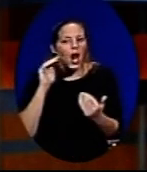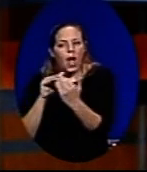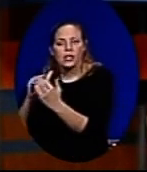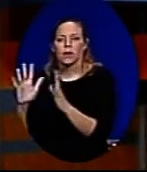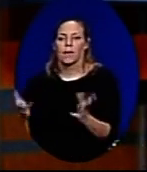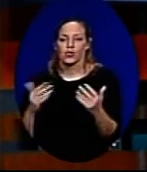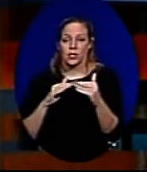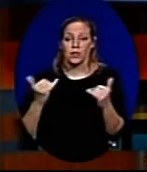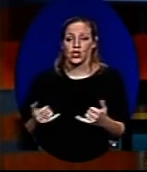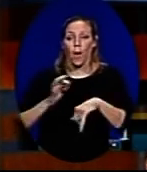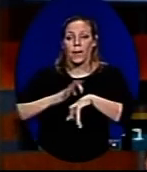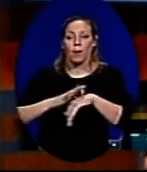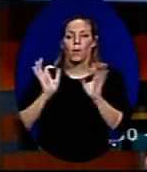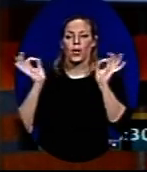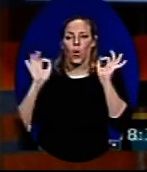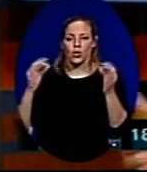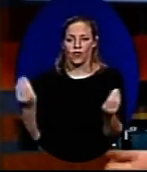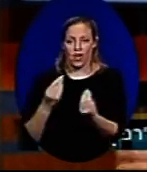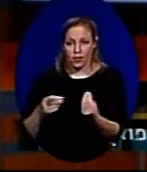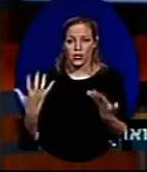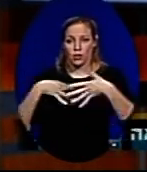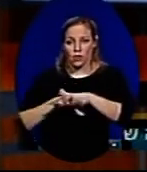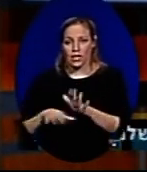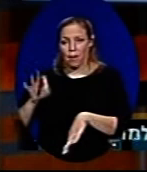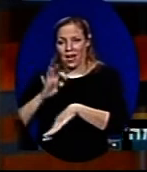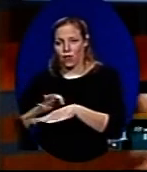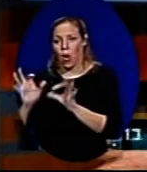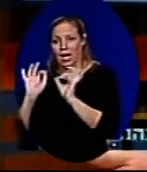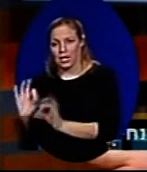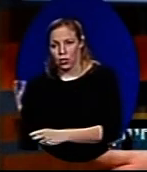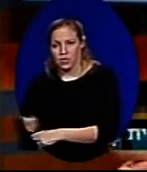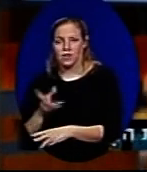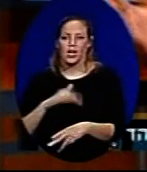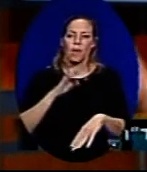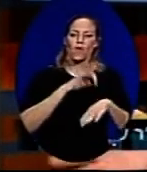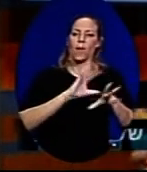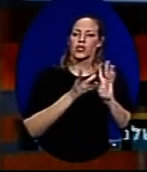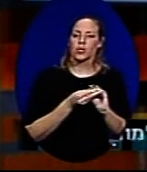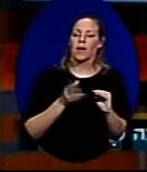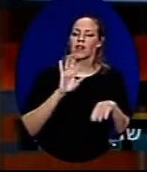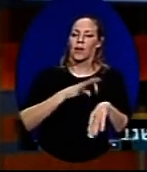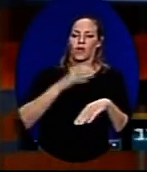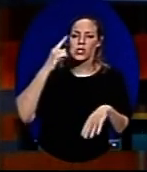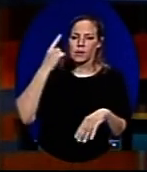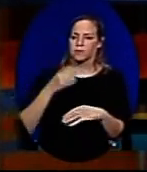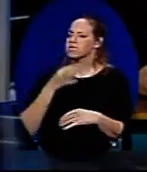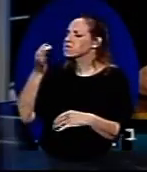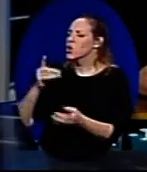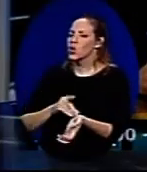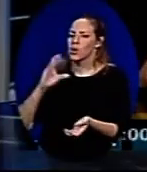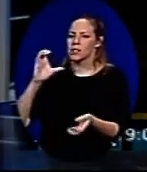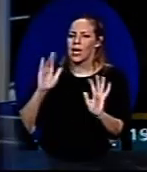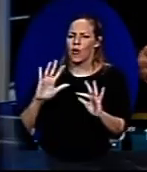יש היום מרפאות מיוחדות לדברים האלה, שמשלבות גם רפואה קונבנציאלית, גם רפואה משלימה, כולל רפואה סימק. דוקטור קסבי, אבל אולי יש פה